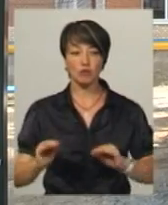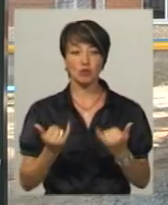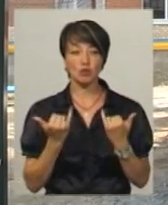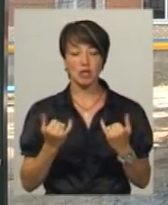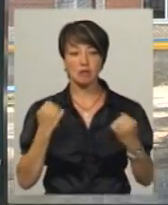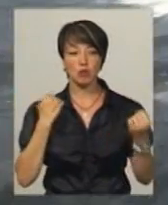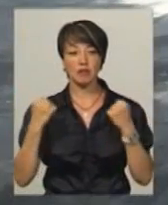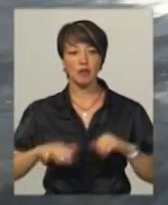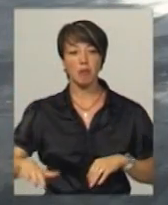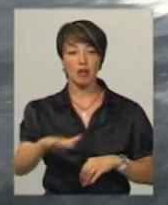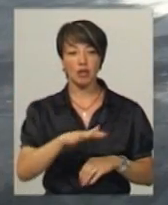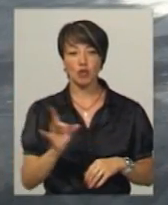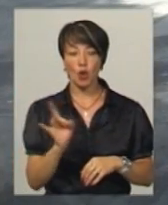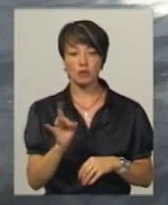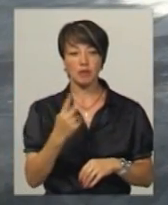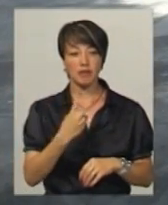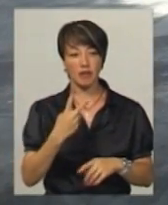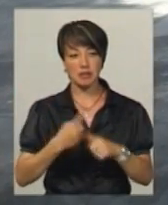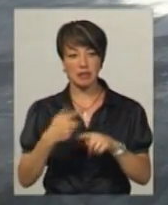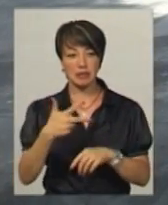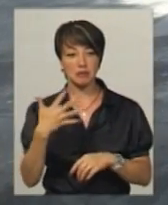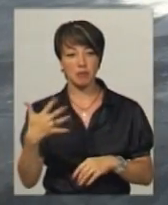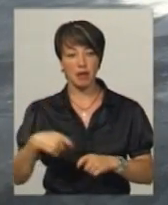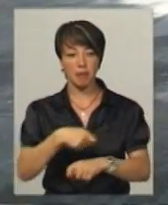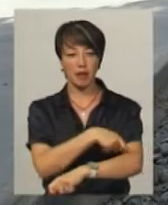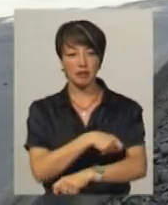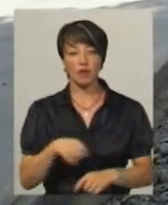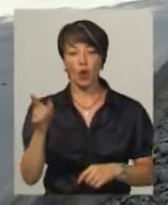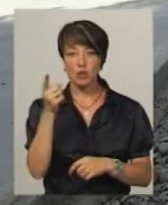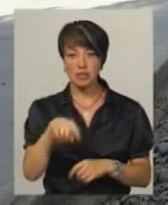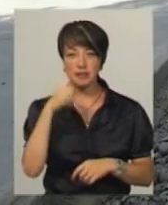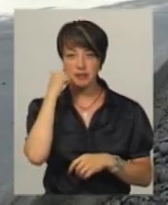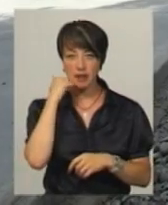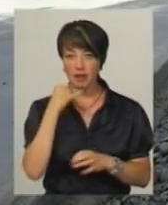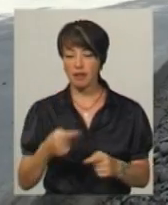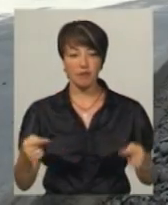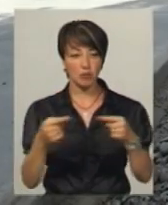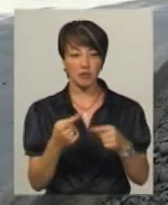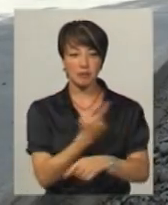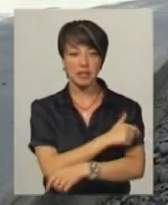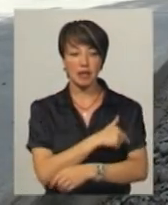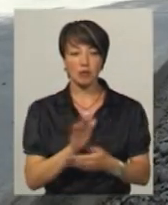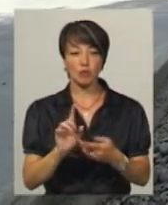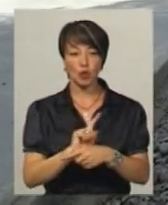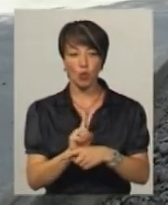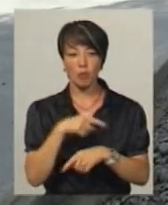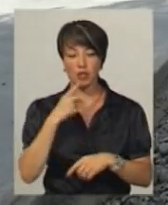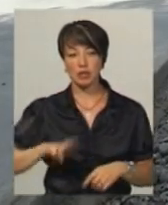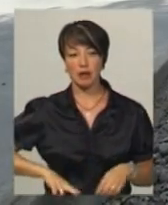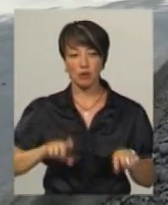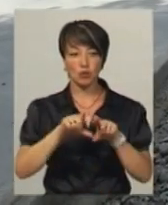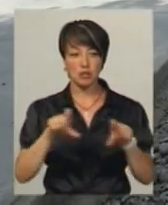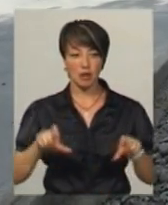сучасний спортивний майданчик розміром 20 на 35 метрів, оскільки старий не відповідав санітарним нормам, каже директор